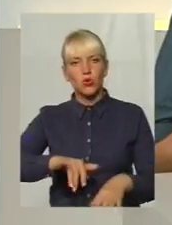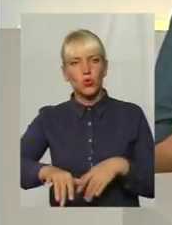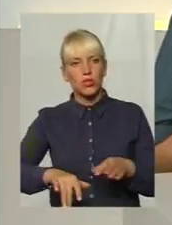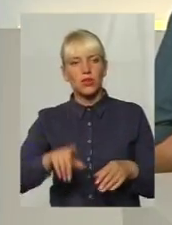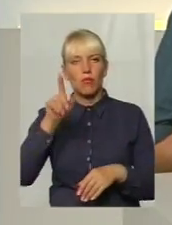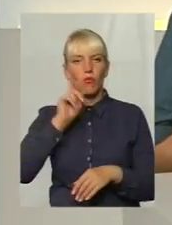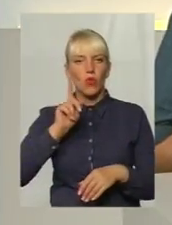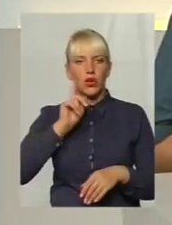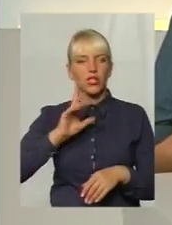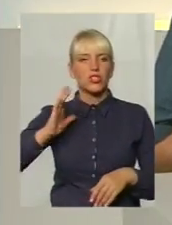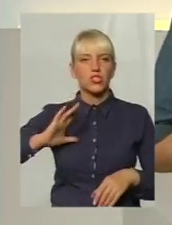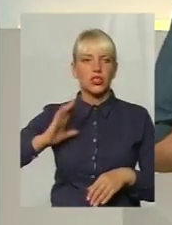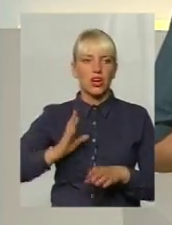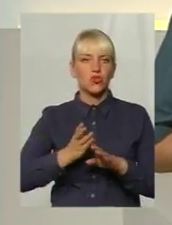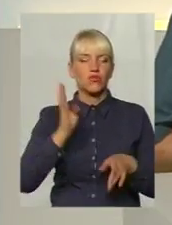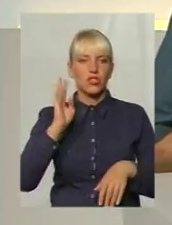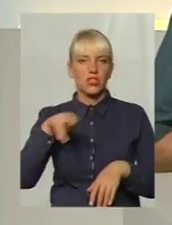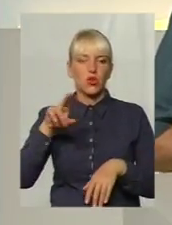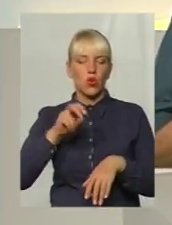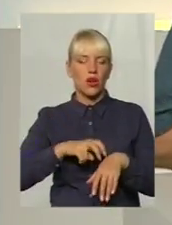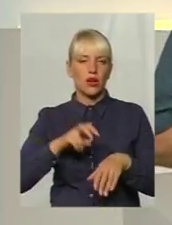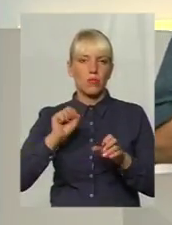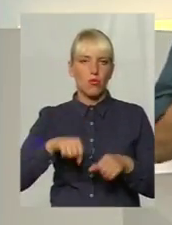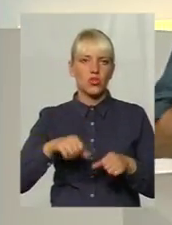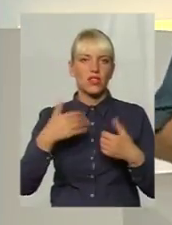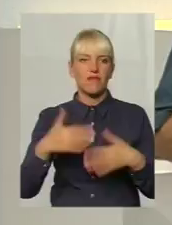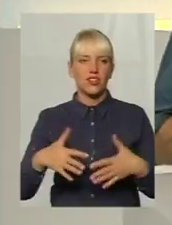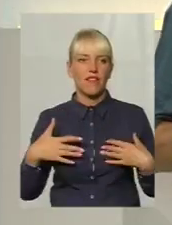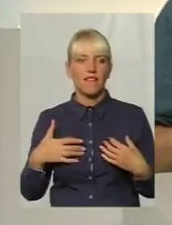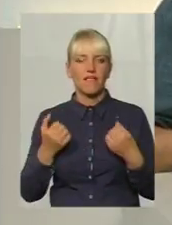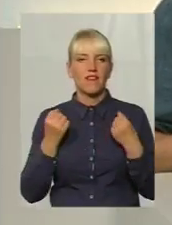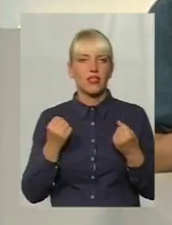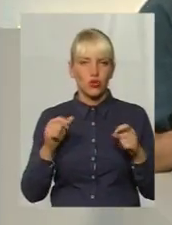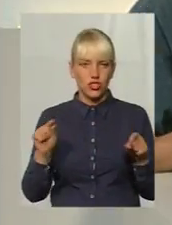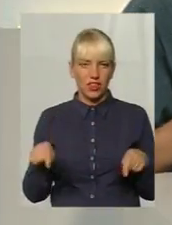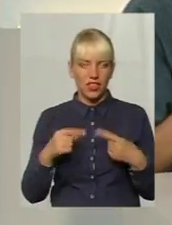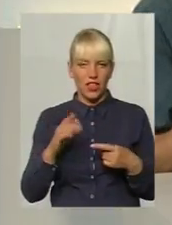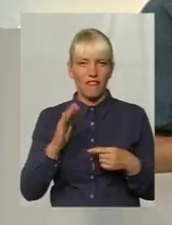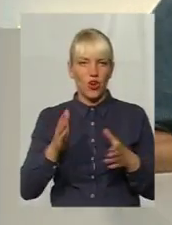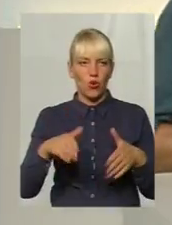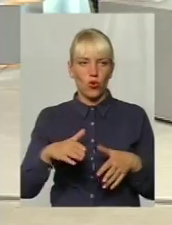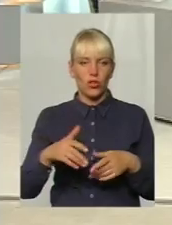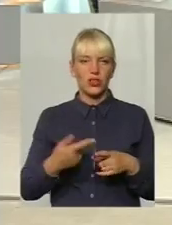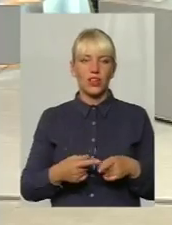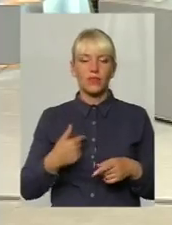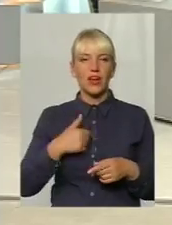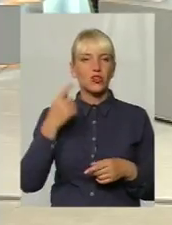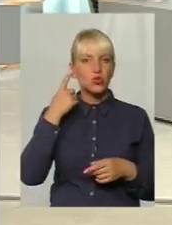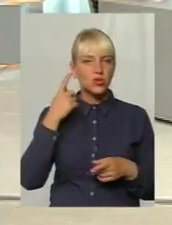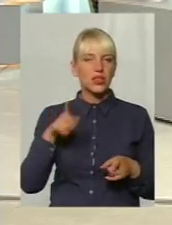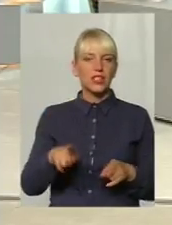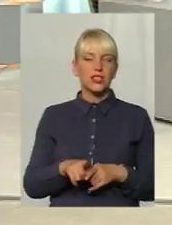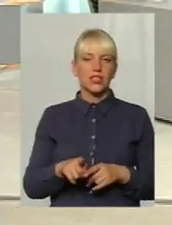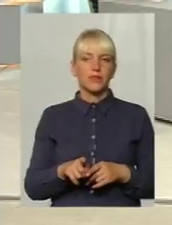Поки чекаєш в черзі до лікаря, можна вже і видужити в коридорі. Це і до чого. Чимало чую таких останнім часом